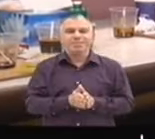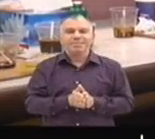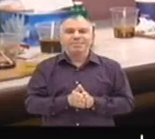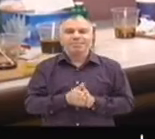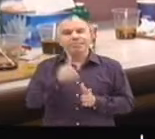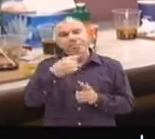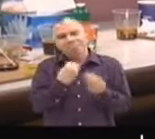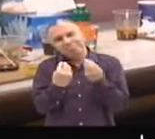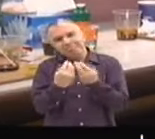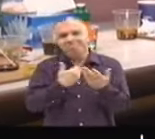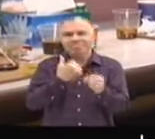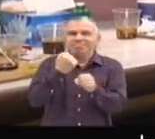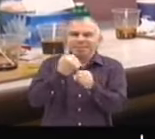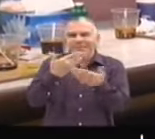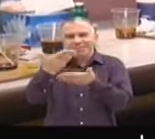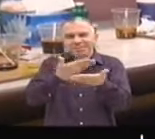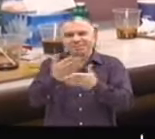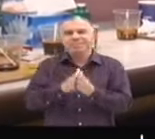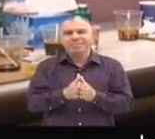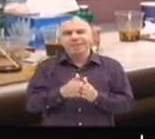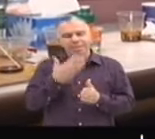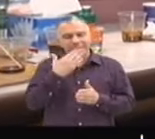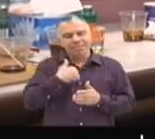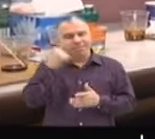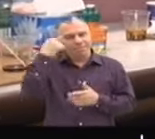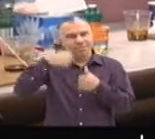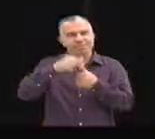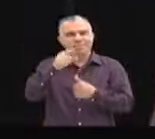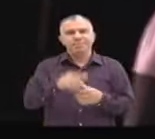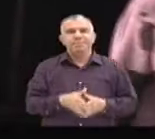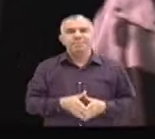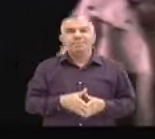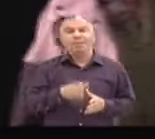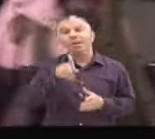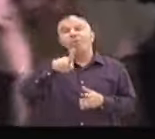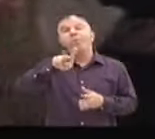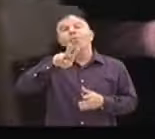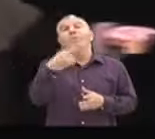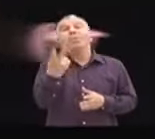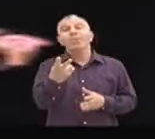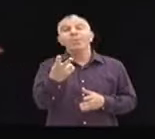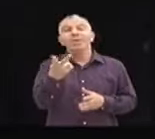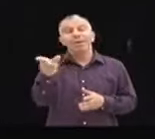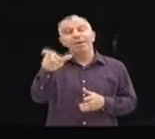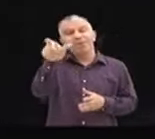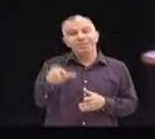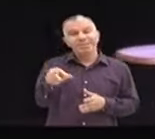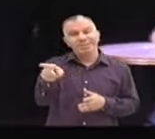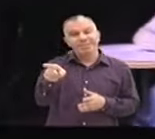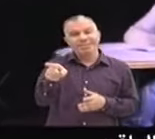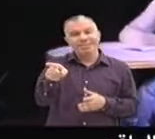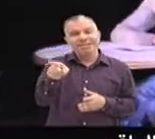C'est pour ça que travailler avec Rachida, ça a toujours été un plaisir. Et puis, y a Hime.